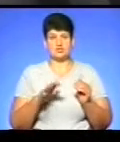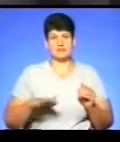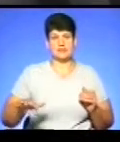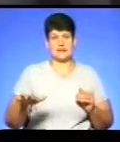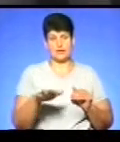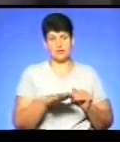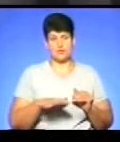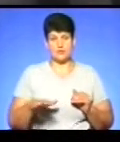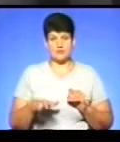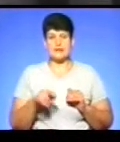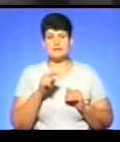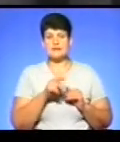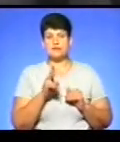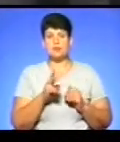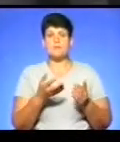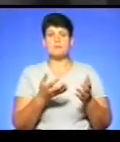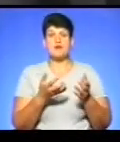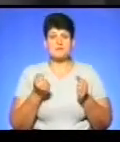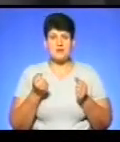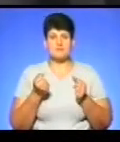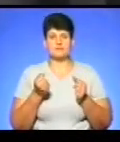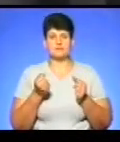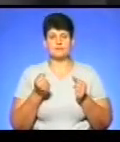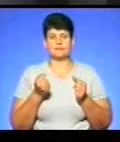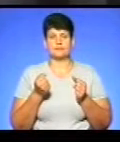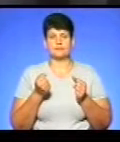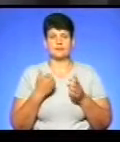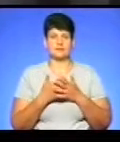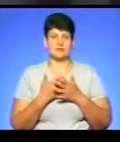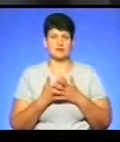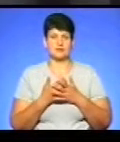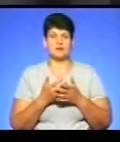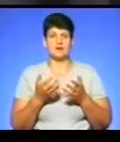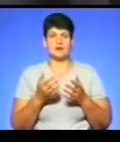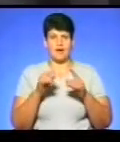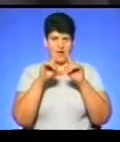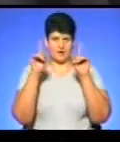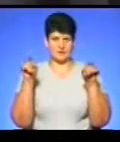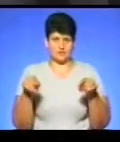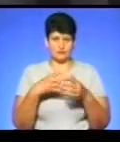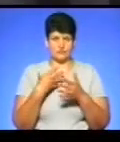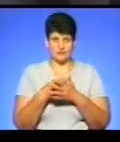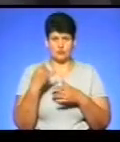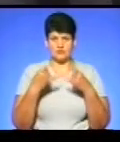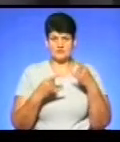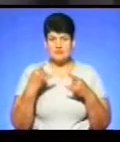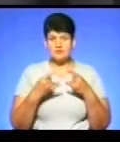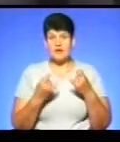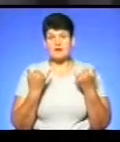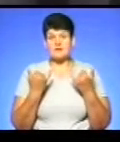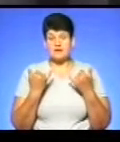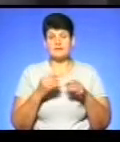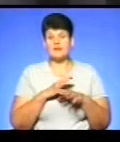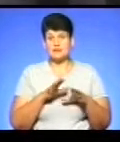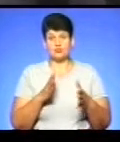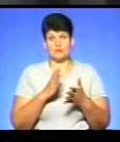телебачення. Тому навіть ті, хто приймав на антенну, хай там зі сніжком, як то кажуть, картинку на своєму телевізорі, а зараз він не буде